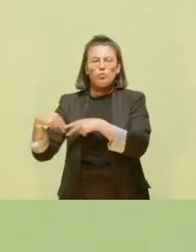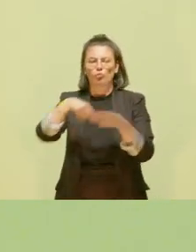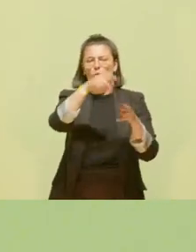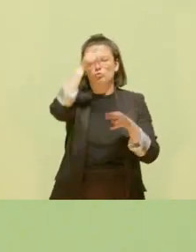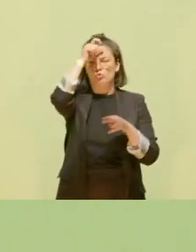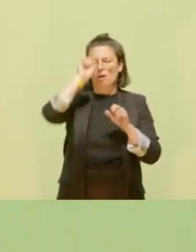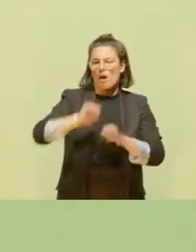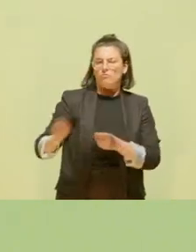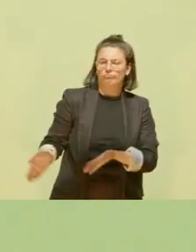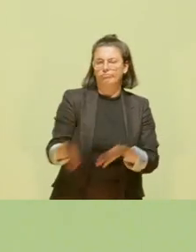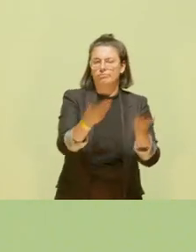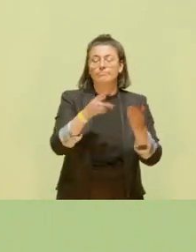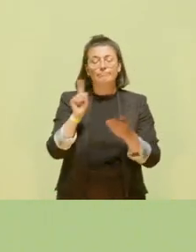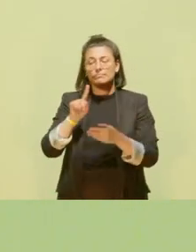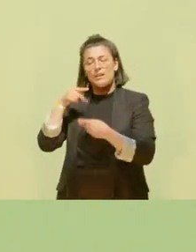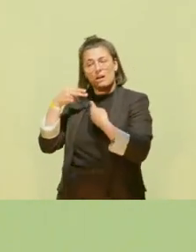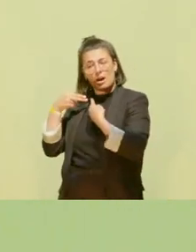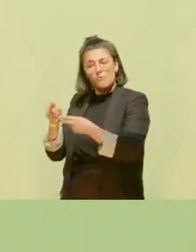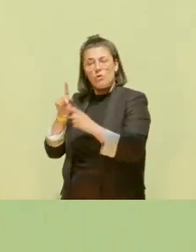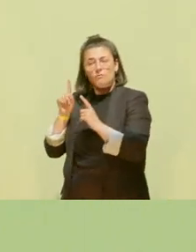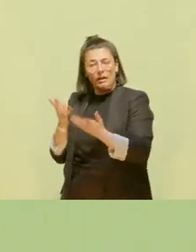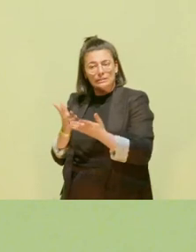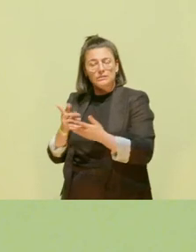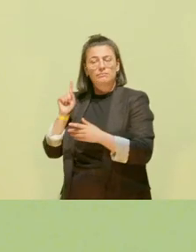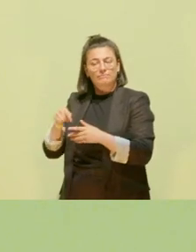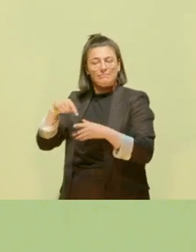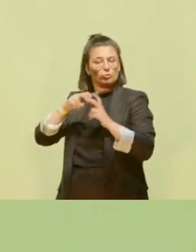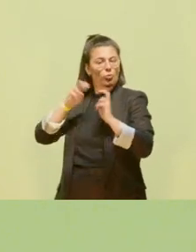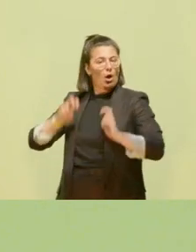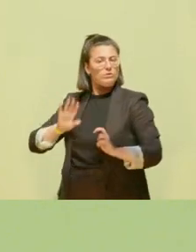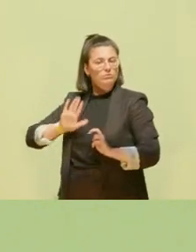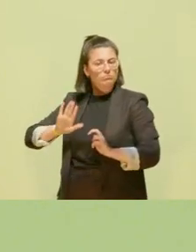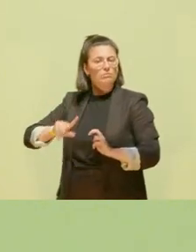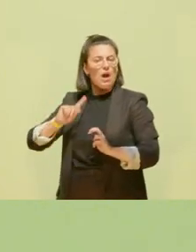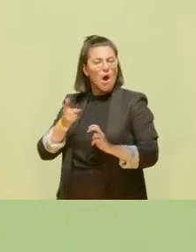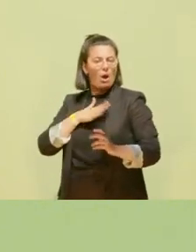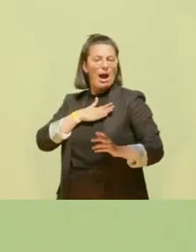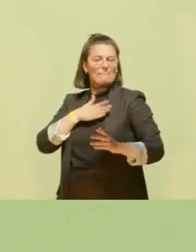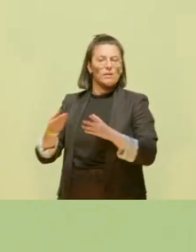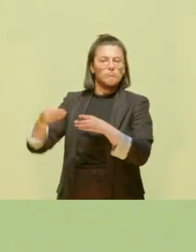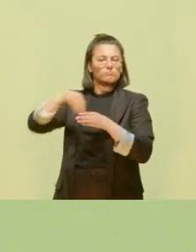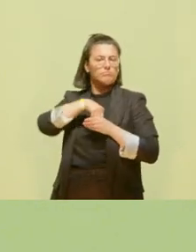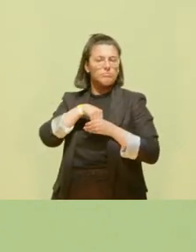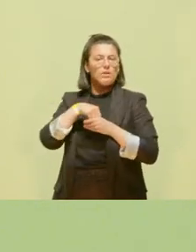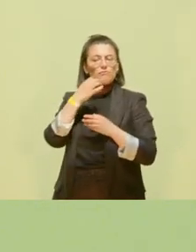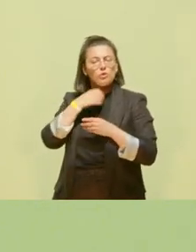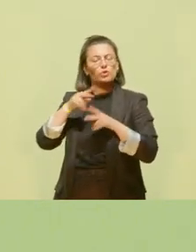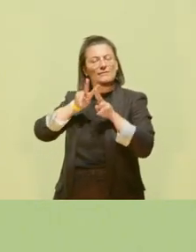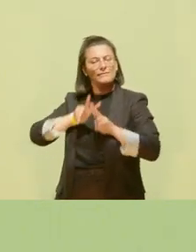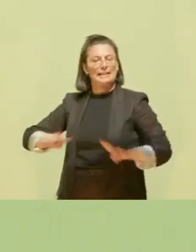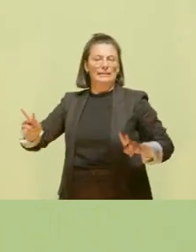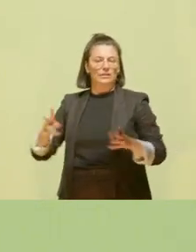ihr gehört hierhin, das ist hier euer Zuhause und wir werden alles dafür tun, dass ihr ein friedliches, vielfältiges,